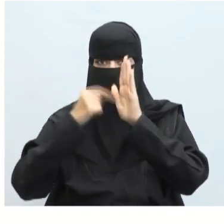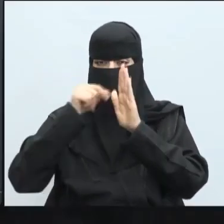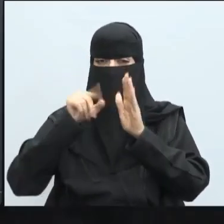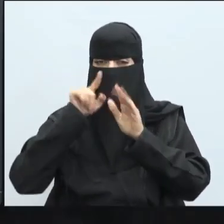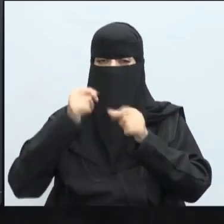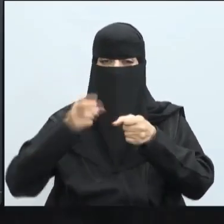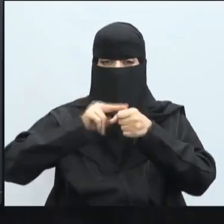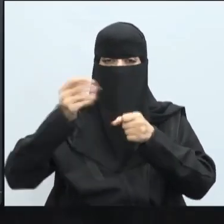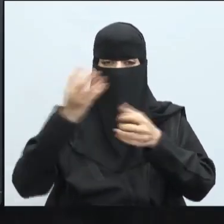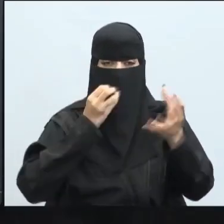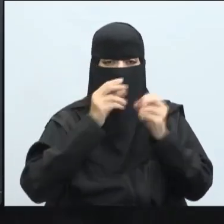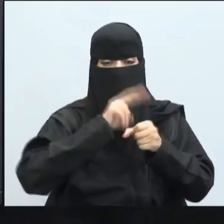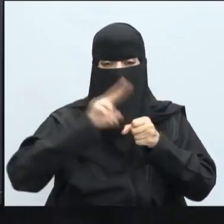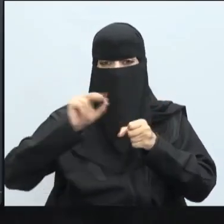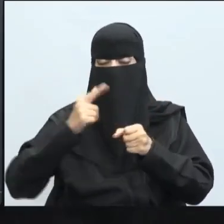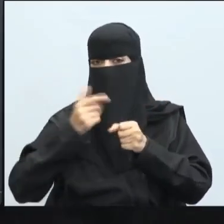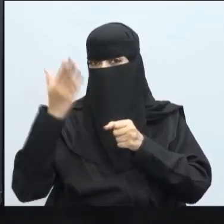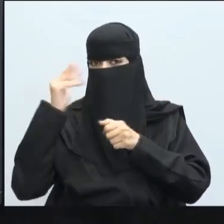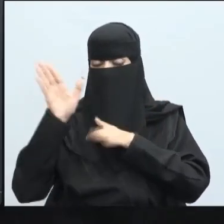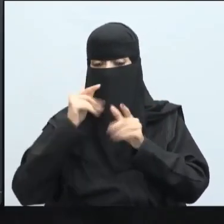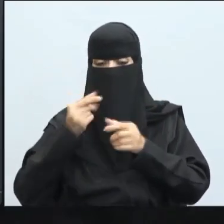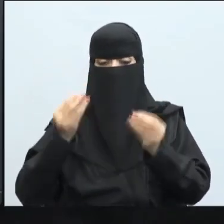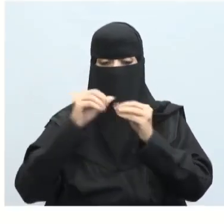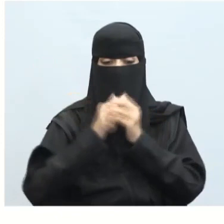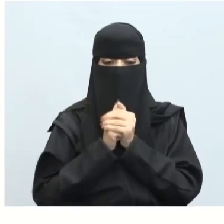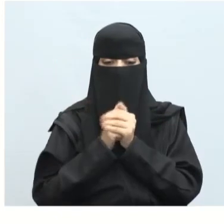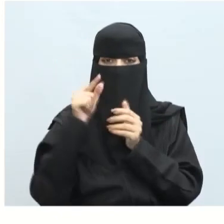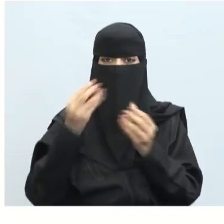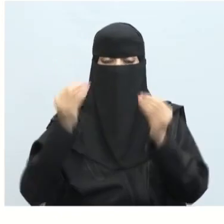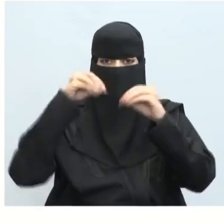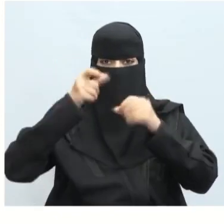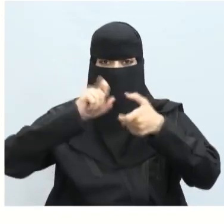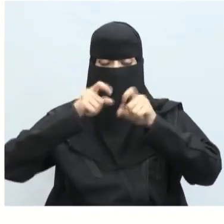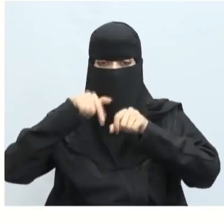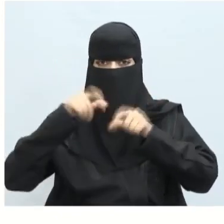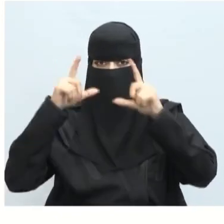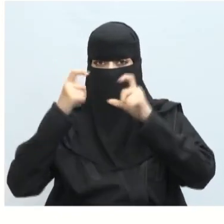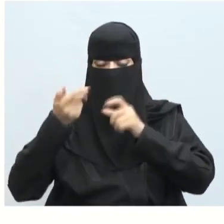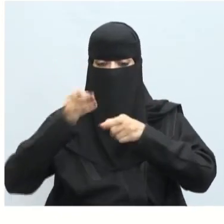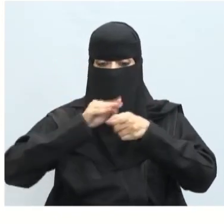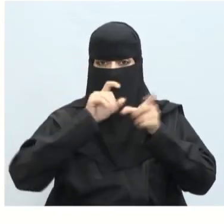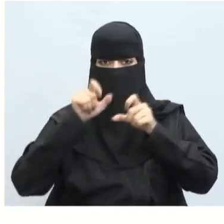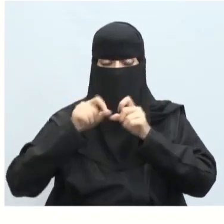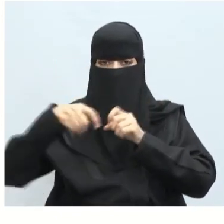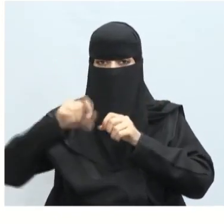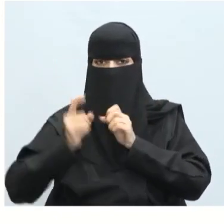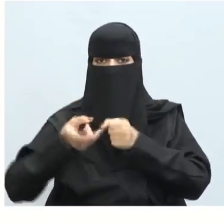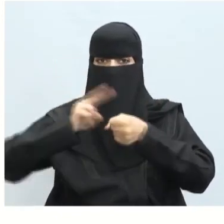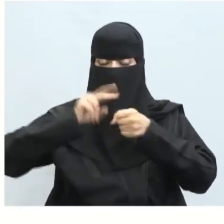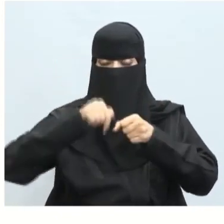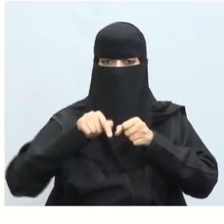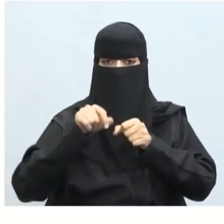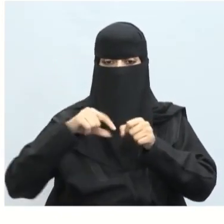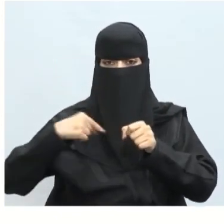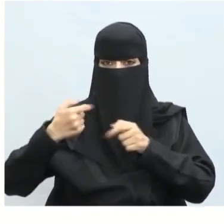المكونات تأخذها غلبة من اليوزر انترفيس نضيف مكون Image صورة إلى شاشة Screen 1 ونعيد تسميتها